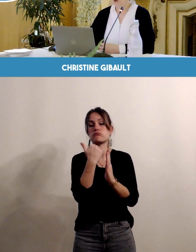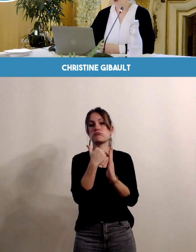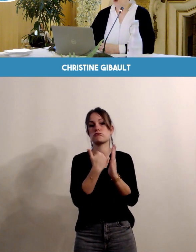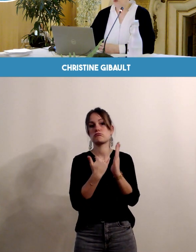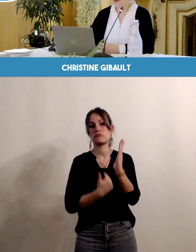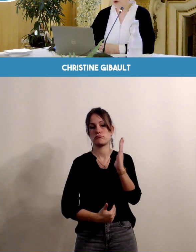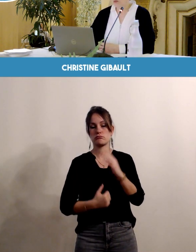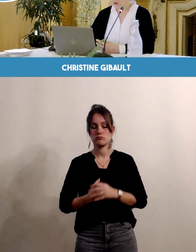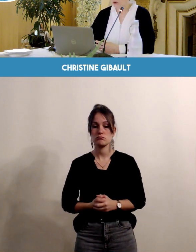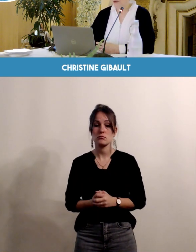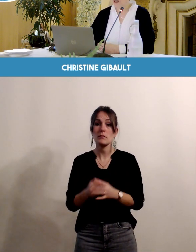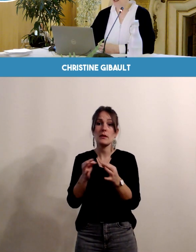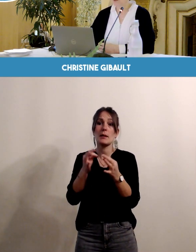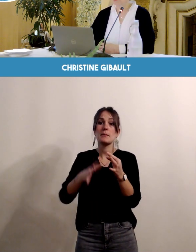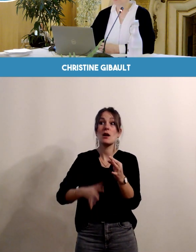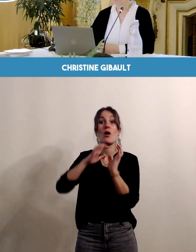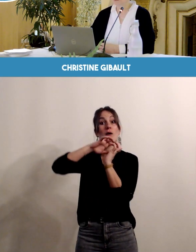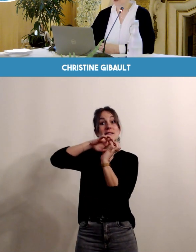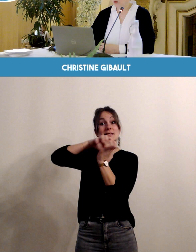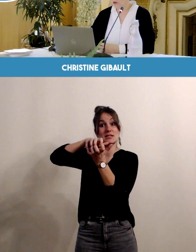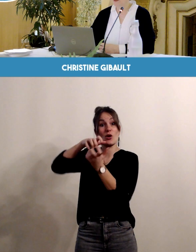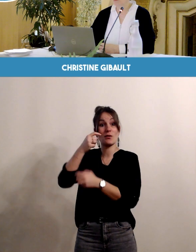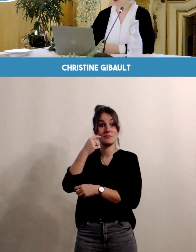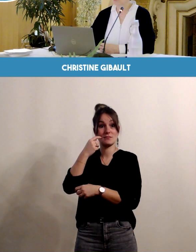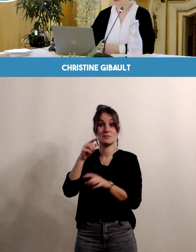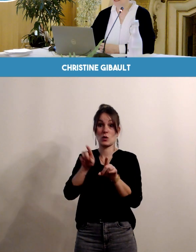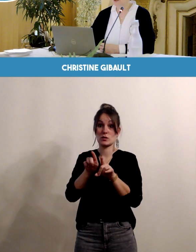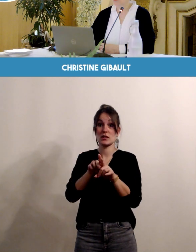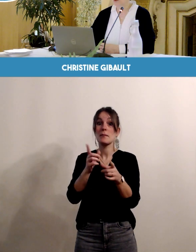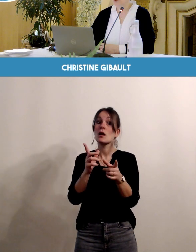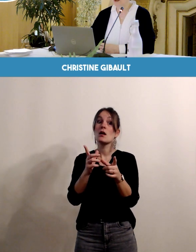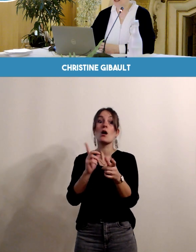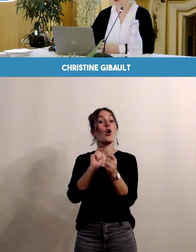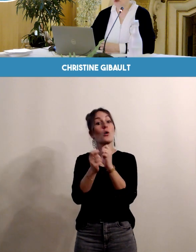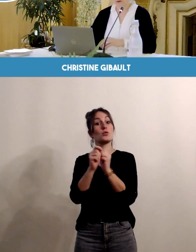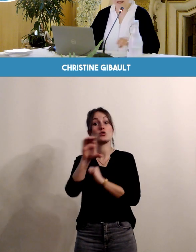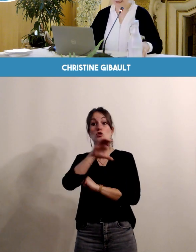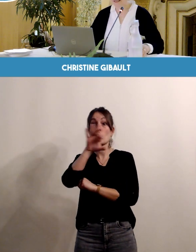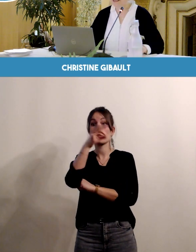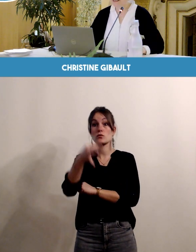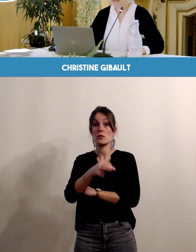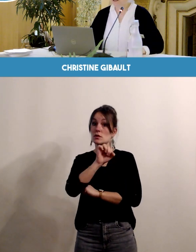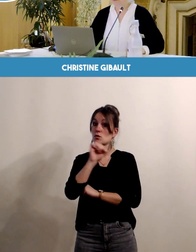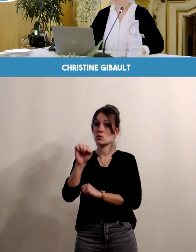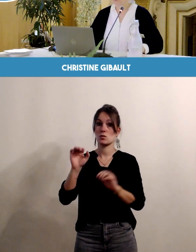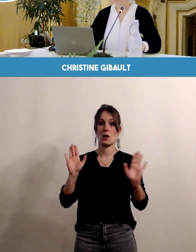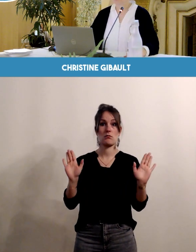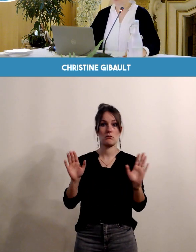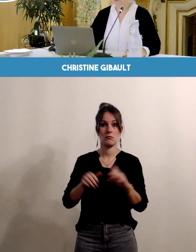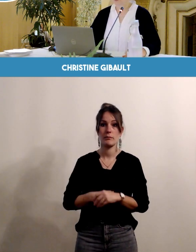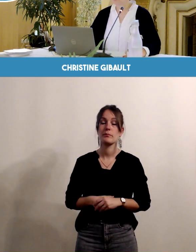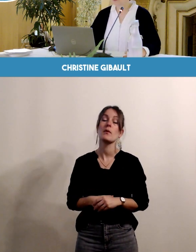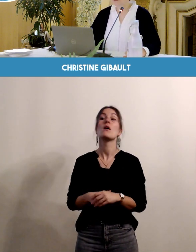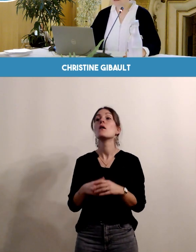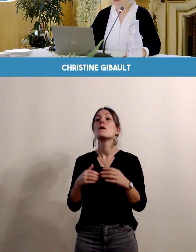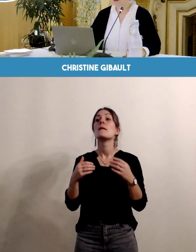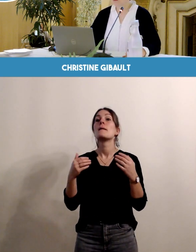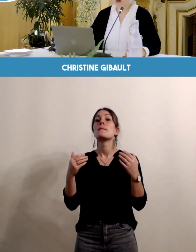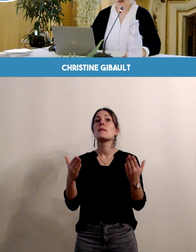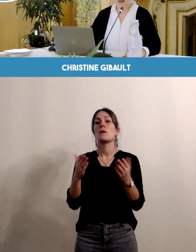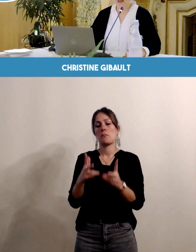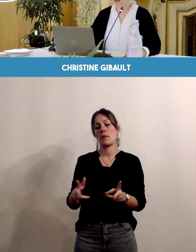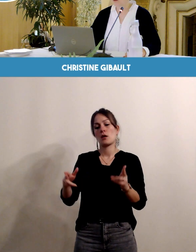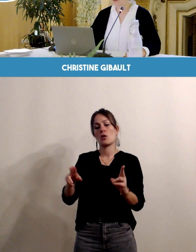Voilà, le bilan buccodentaire qui est totalement remboursé à 100% par l'assurance maladie entre le